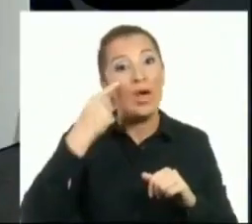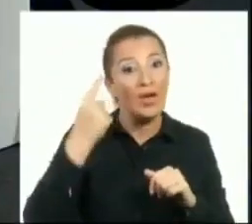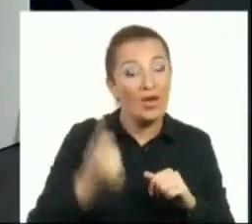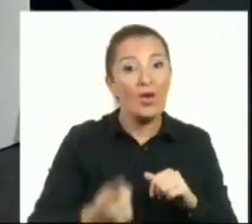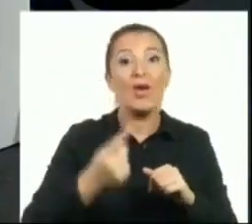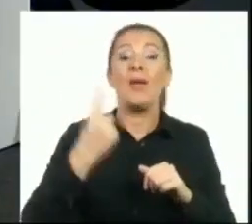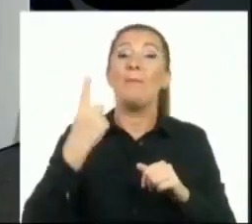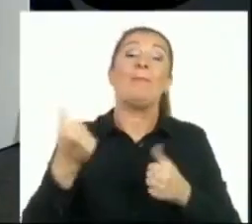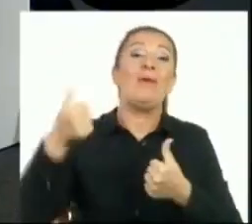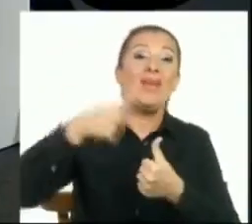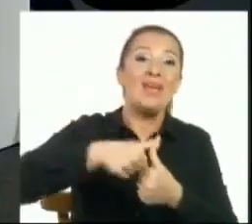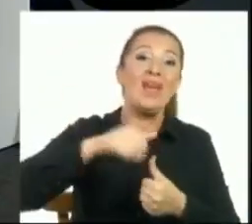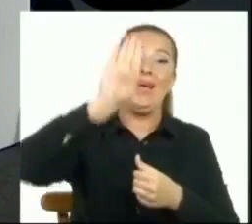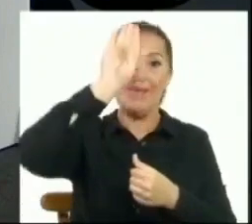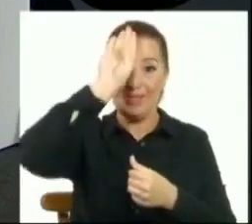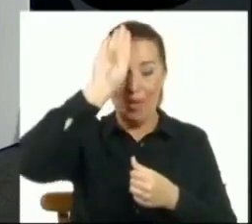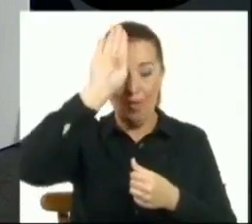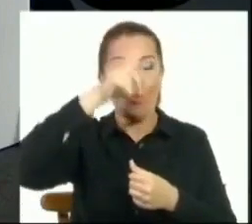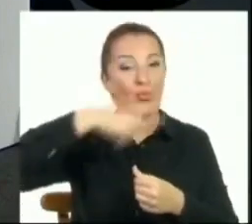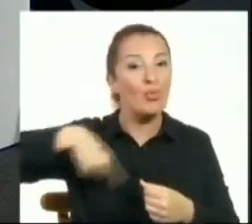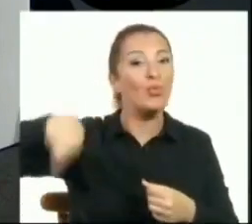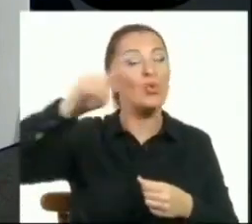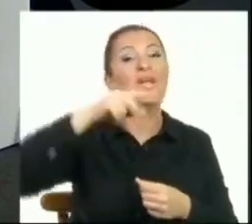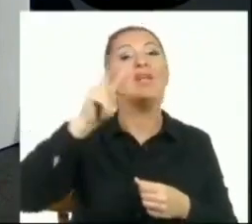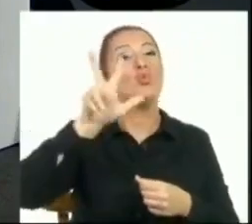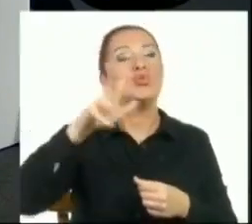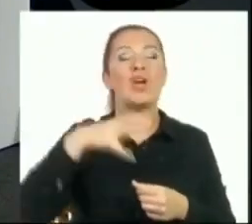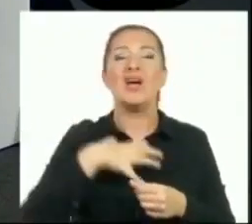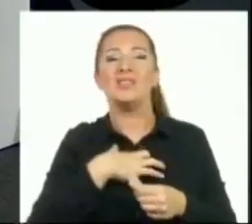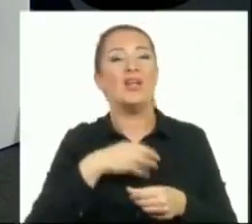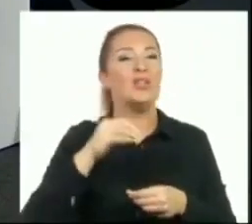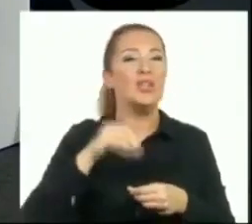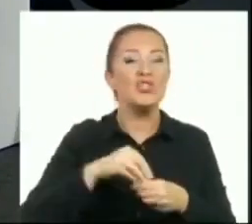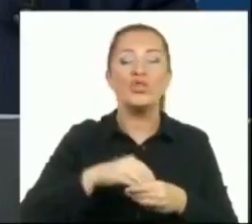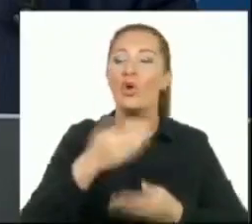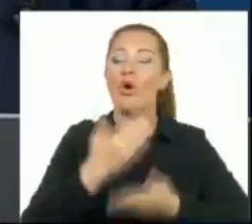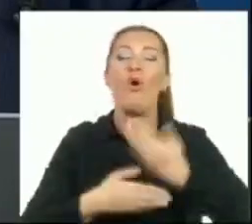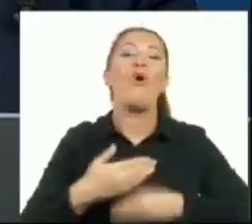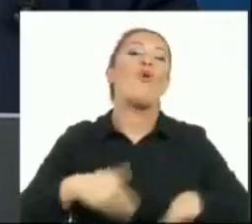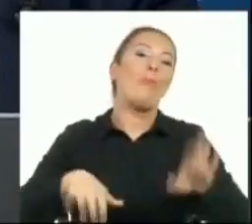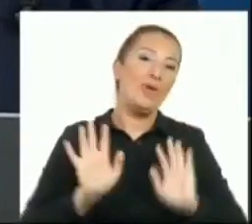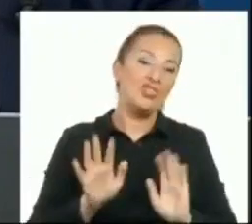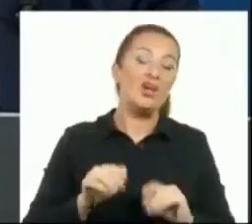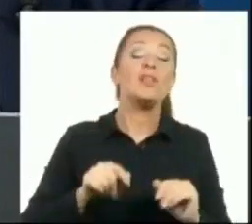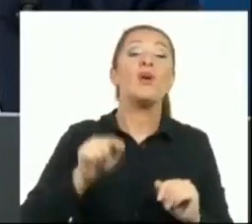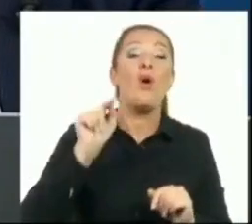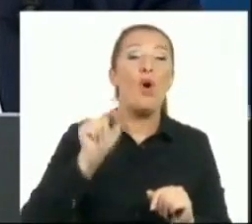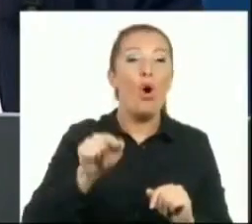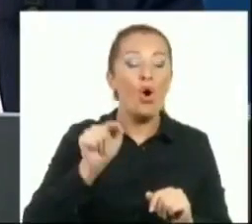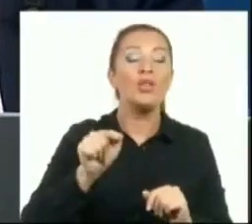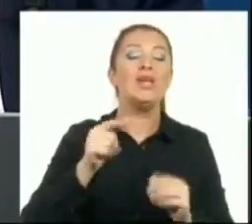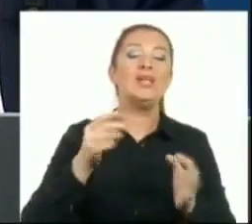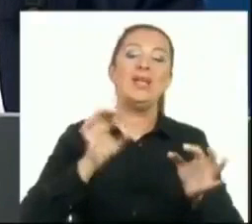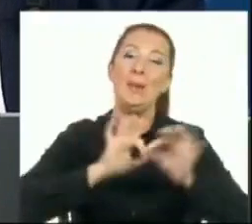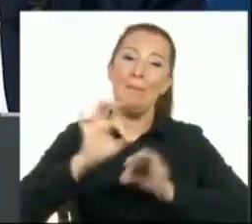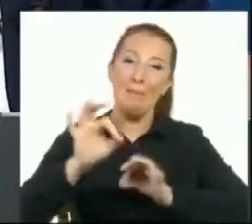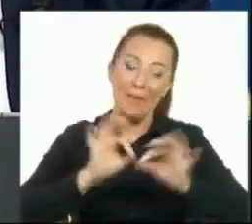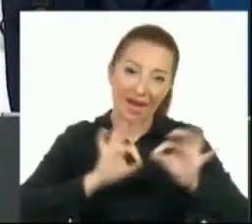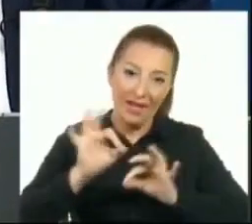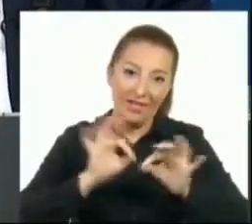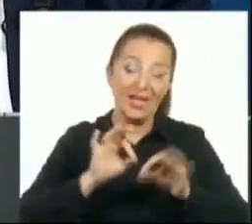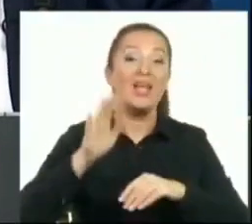bir daha İstanbulluları 23 Haziran için yormayacaktık. Yormayacaktık. Onların planlarını,